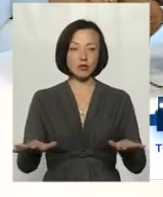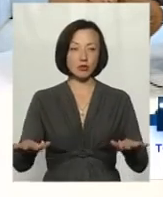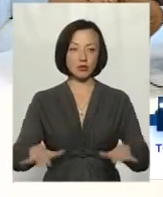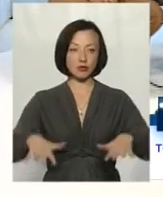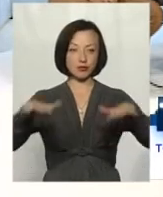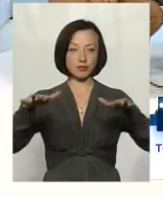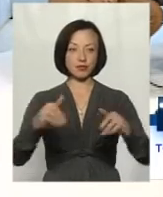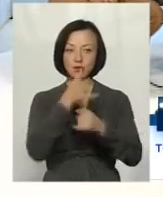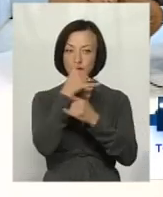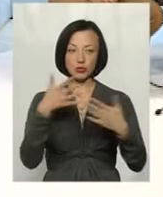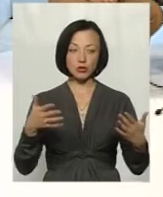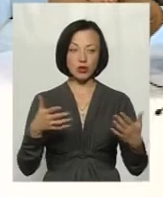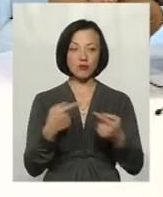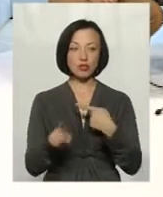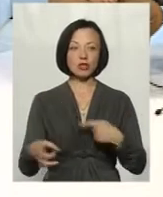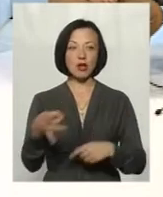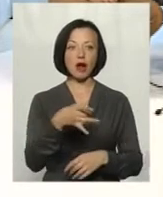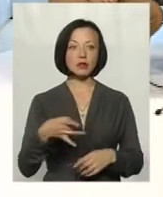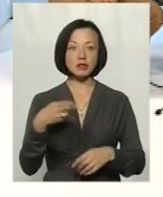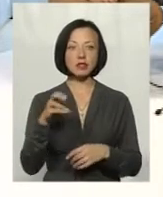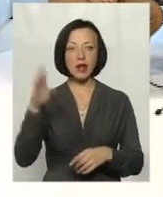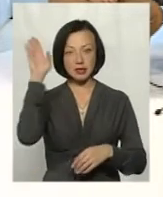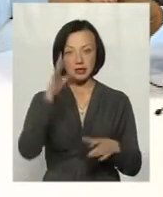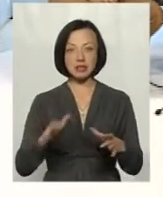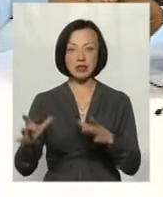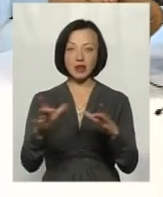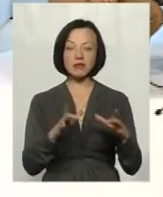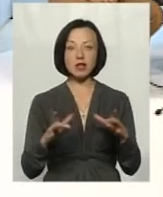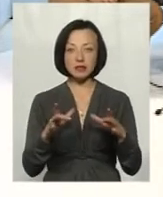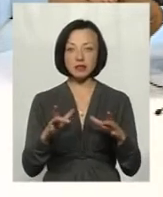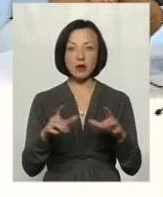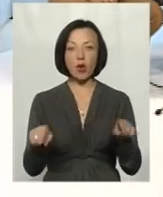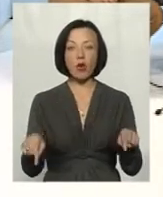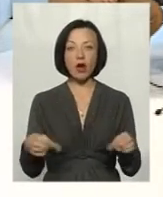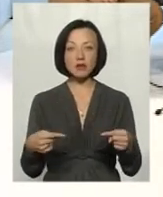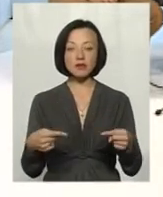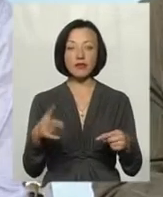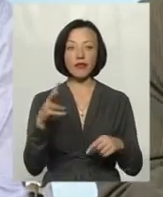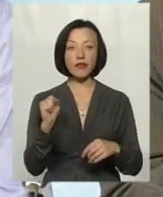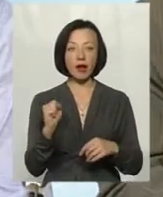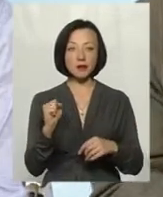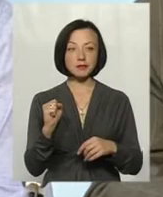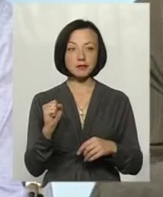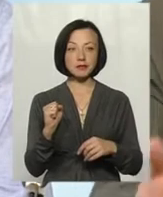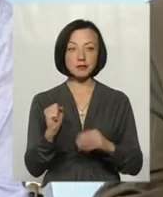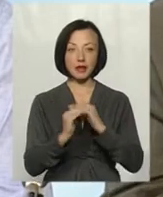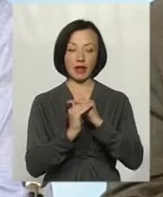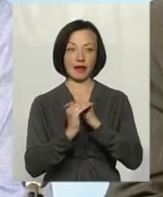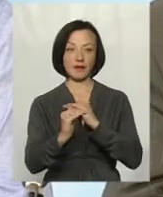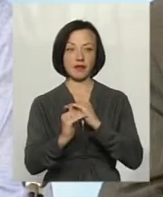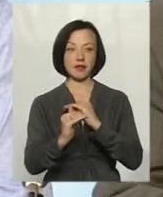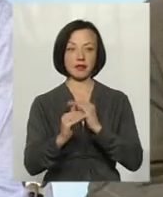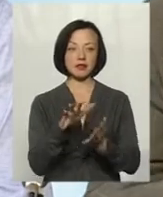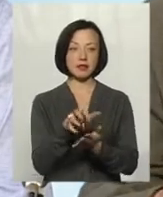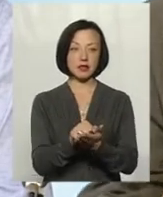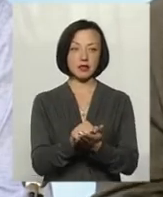площу, як в других районах, де ставки організували на Рівнені, які